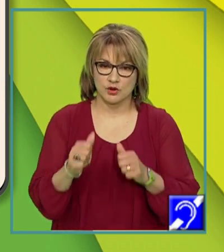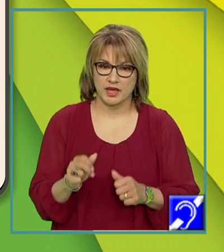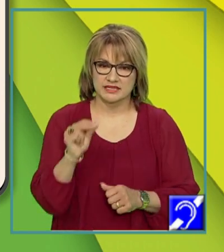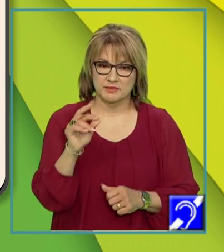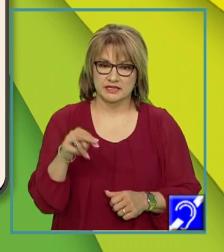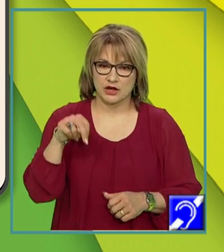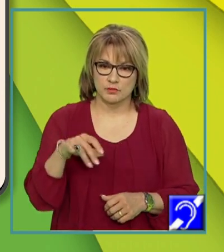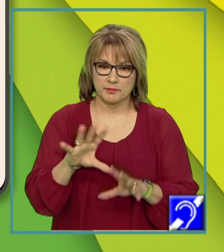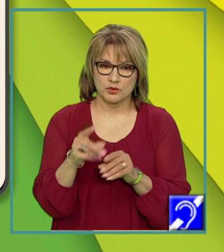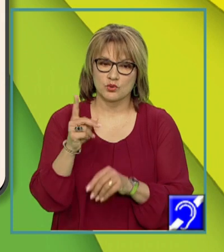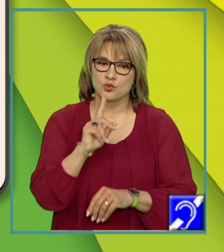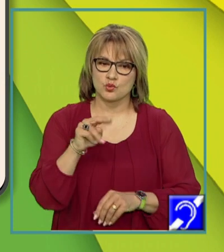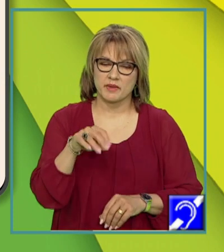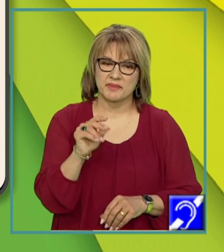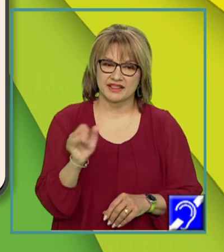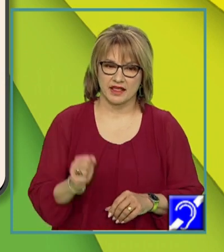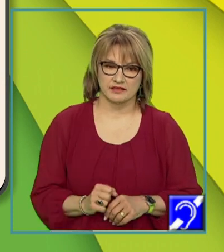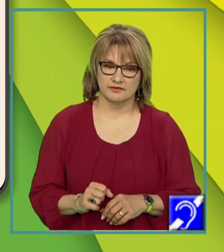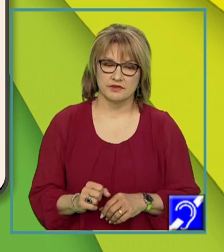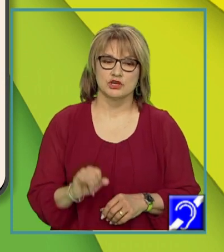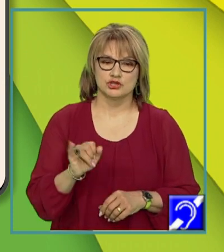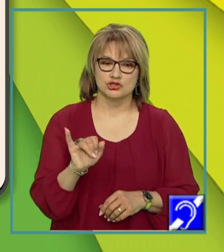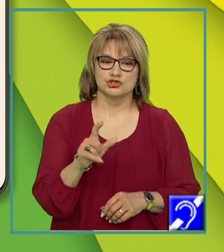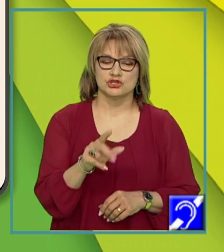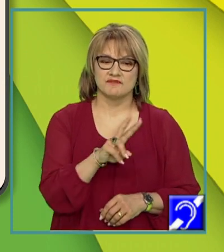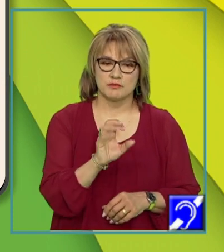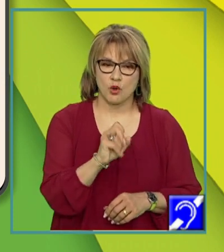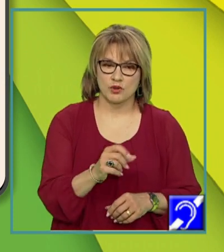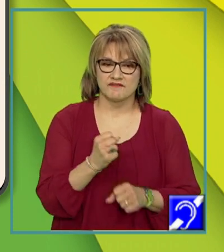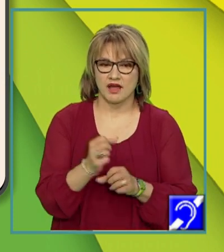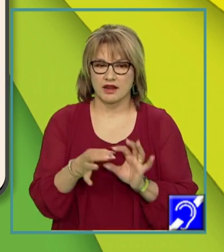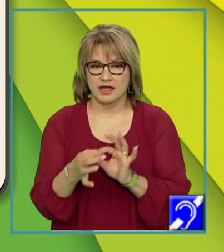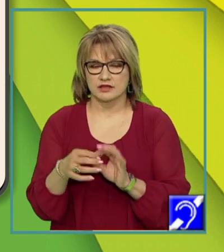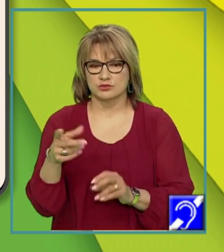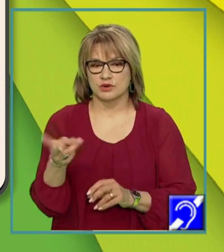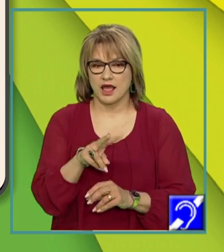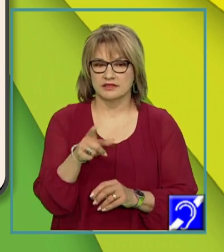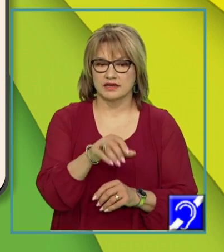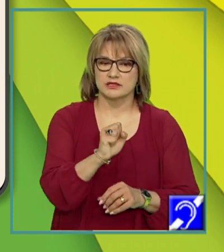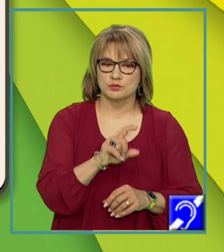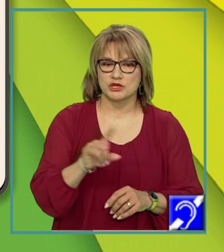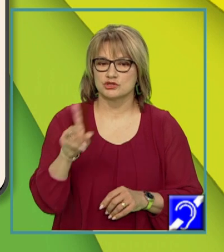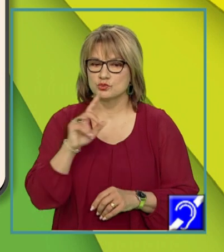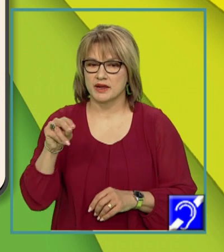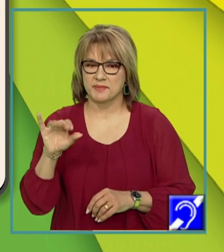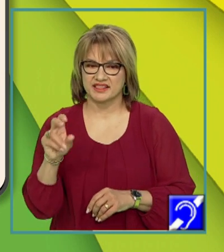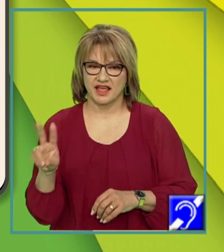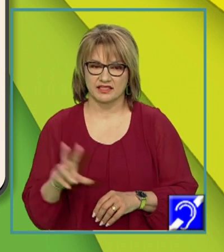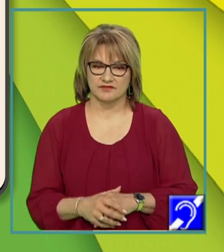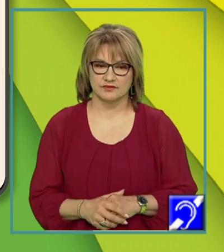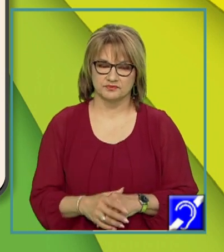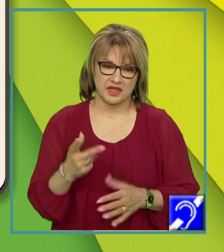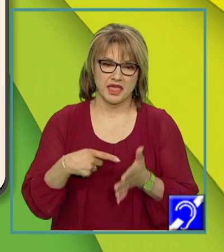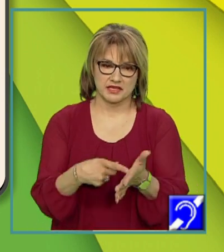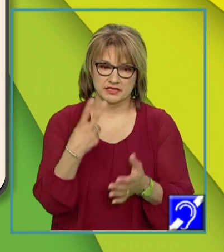cu un nume predicativ. De asemenea, tot verbele copulative fac legătura dintre subiect și numele predicativ. Iată un